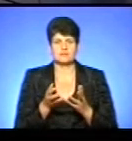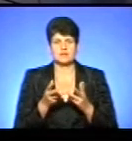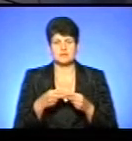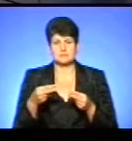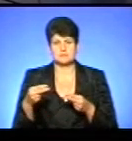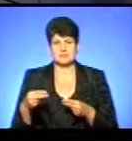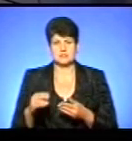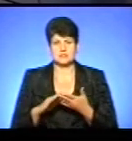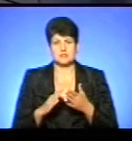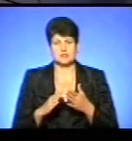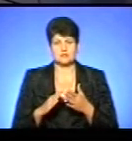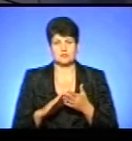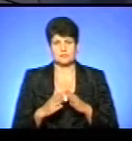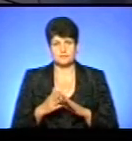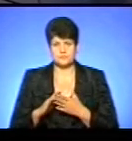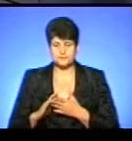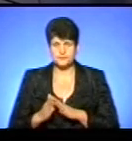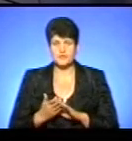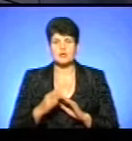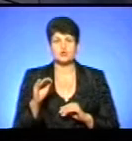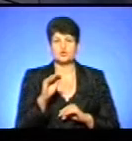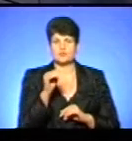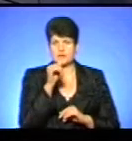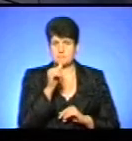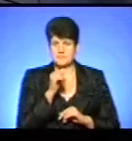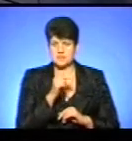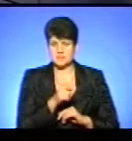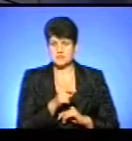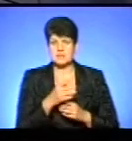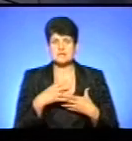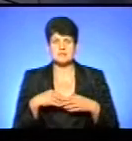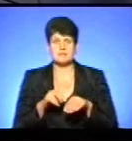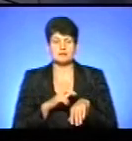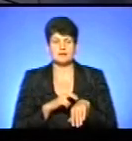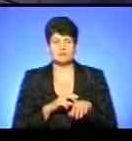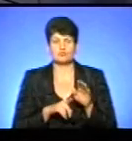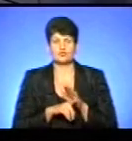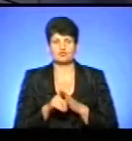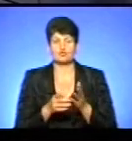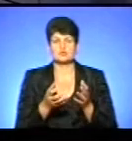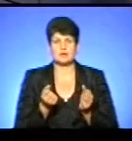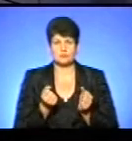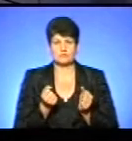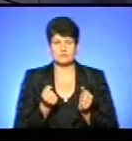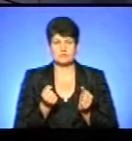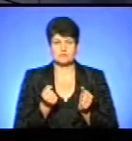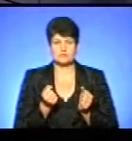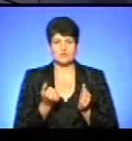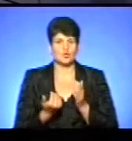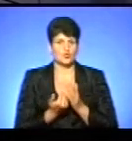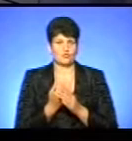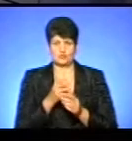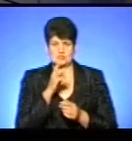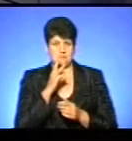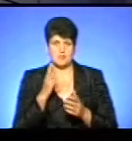підписаної декларації. Тобто, вже з жовтня місяця сімейні лікарі почнуть отримувати зовсім нову